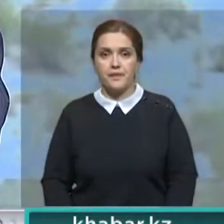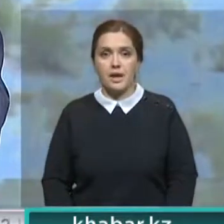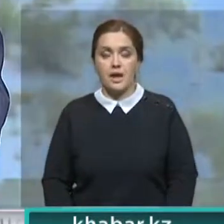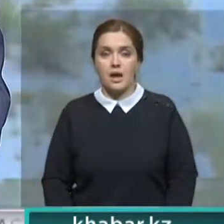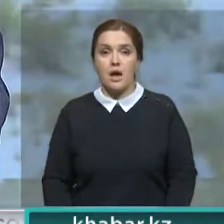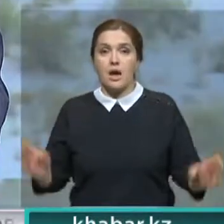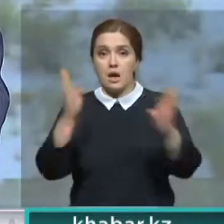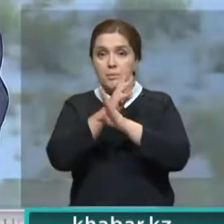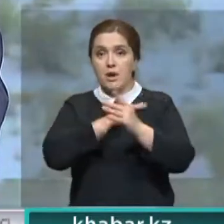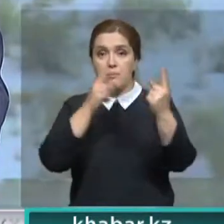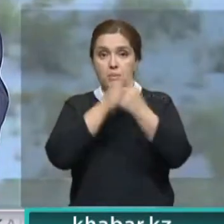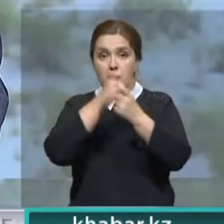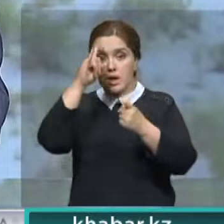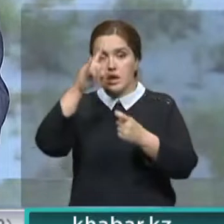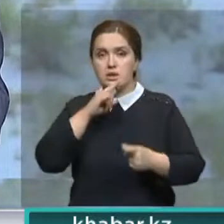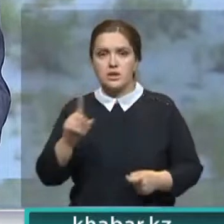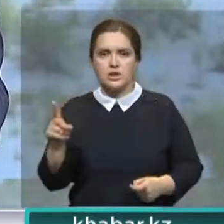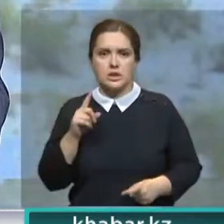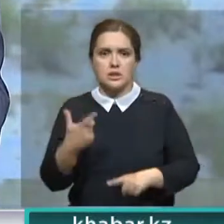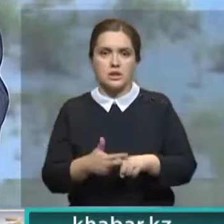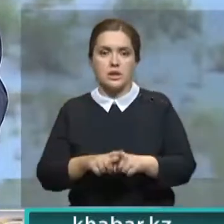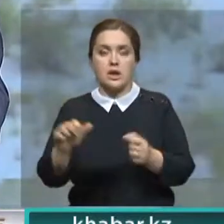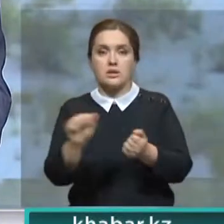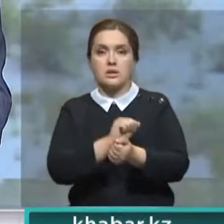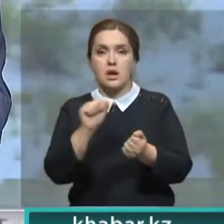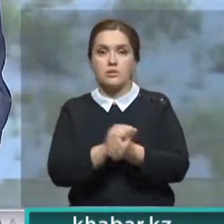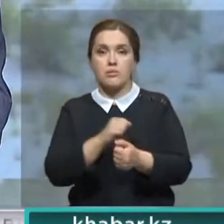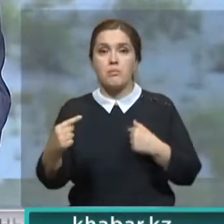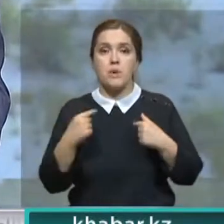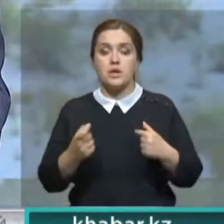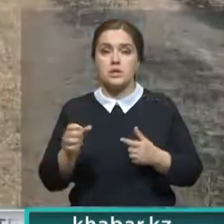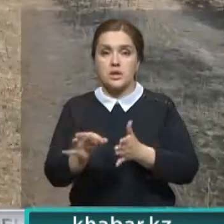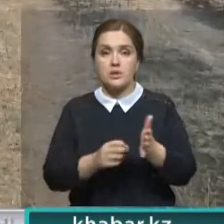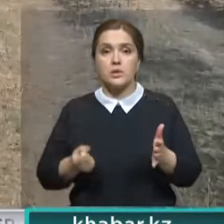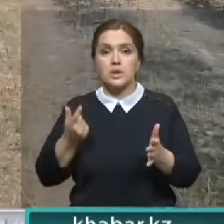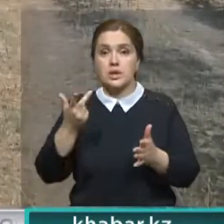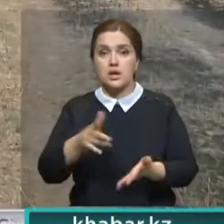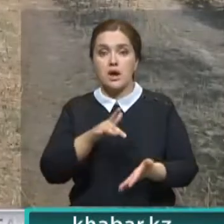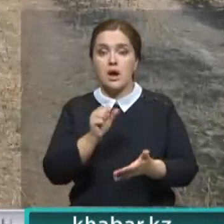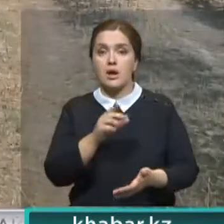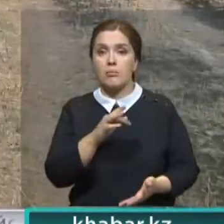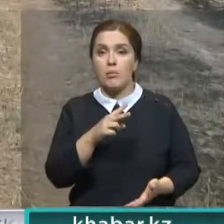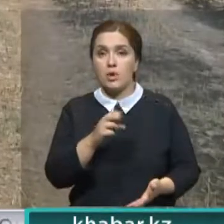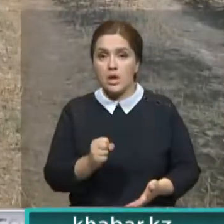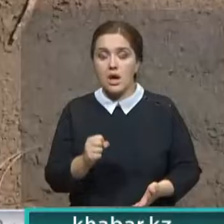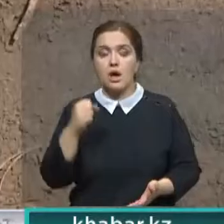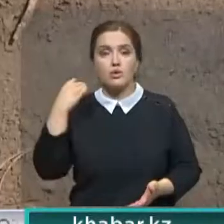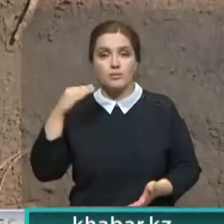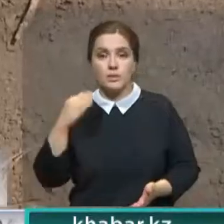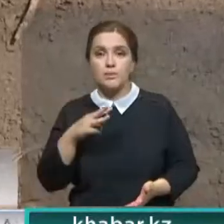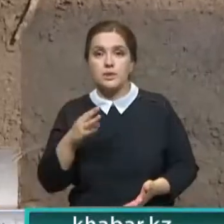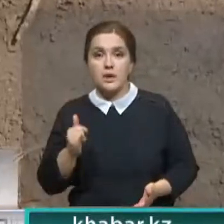тем синоптики предупреждают. В Казахстане ожидается сильная засуха. От зноя пострадают сразу несколько регионов страны. Акмолинская,